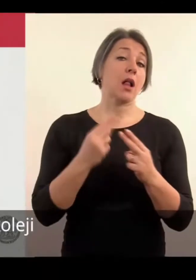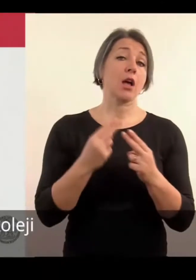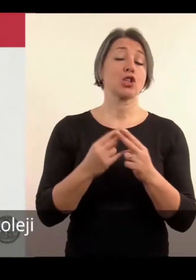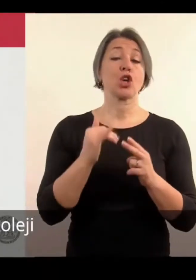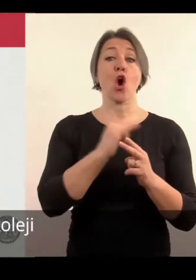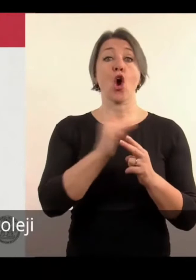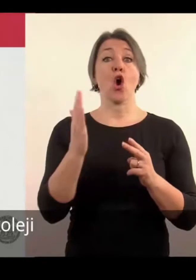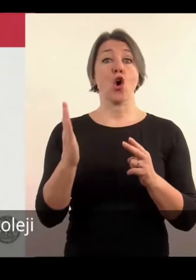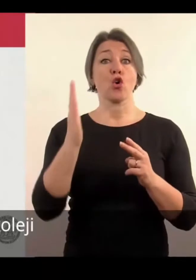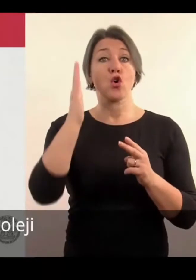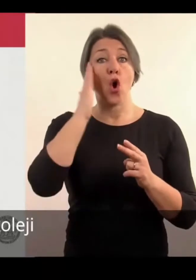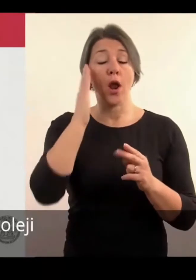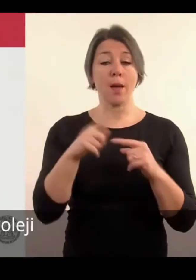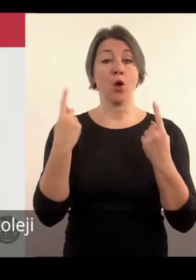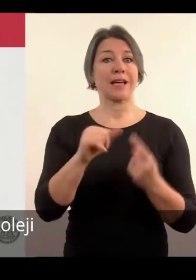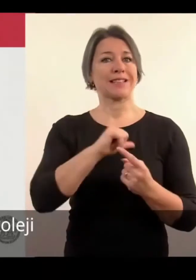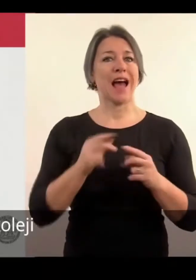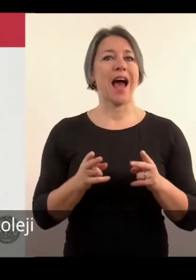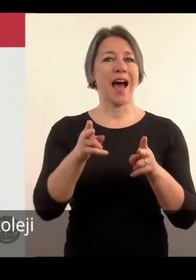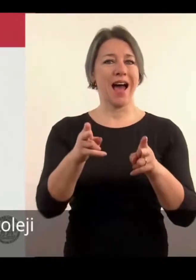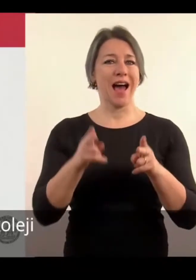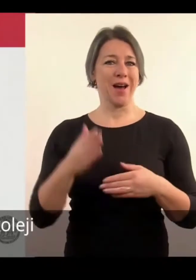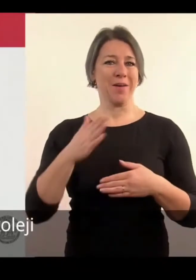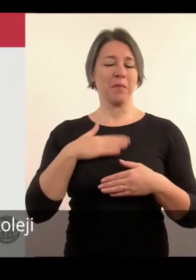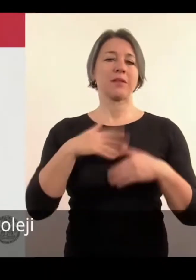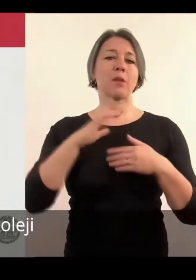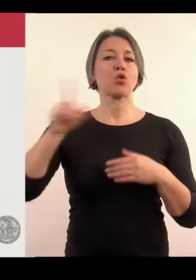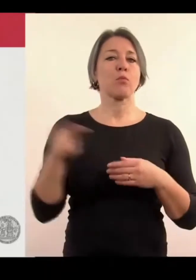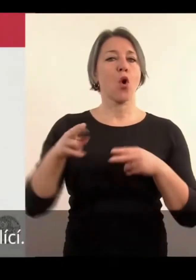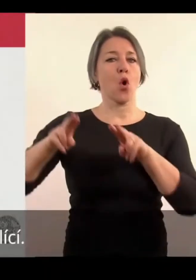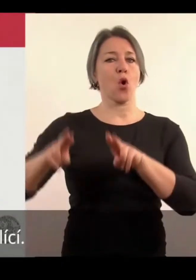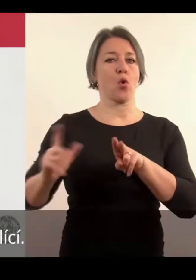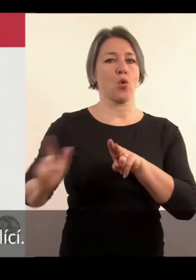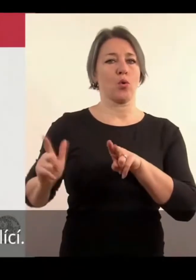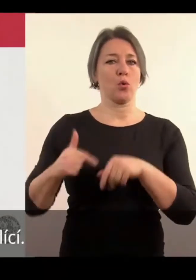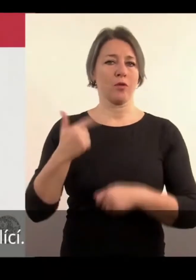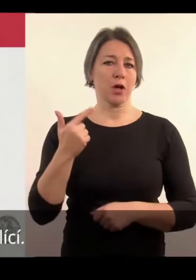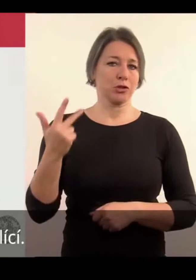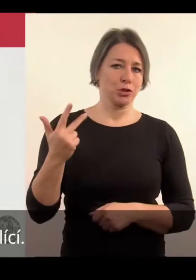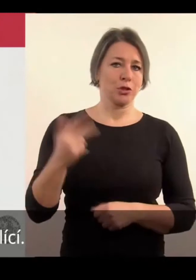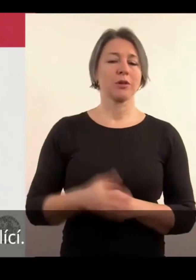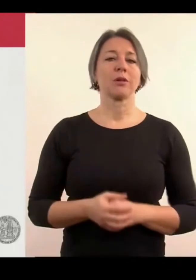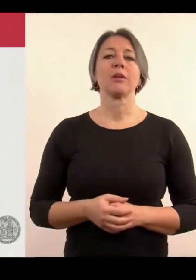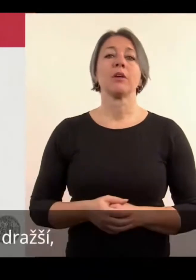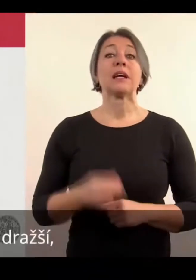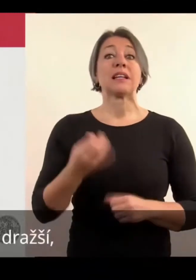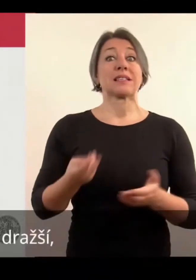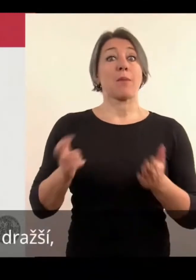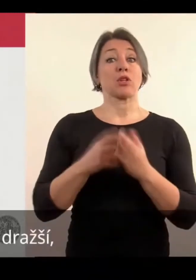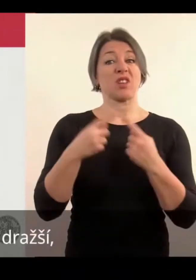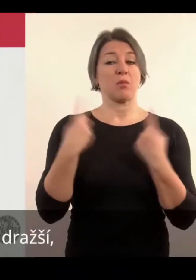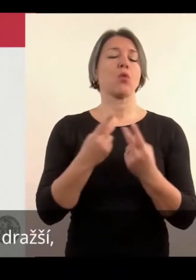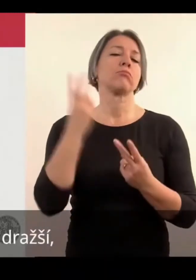jste vlastně na pokoji sami, nebo jestli tam máte spoubědnicí. Samostatní koleje